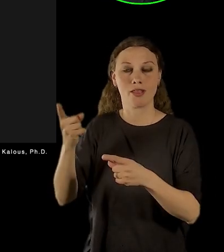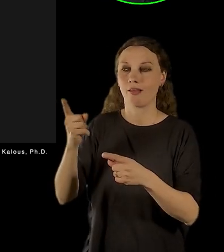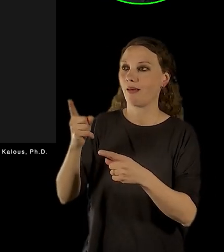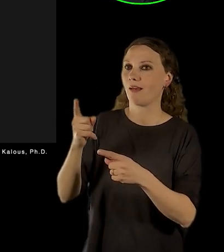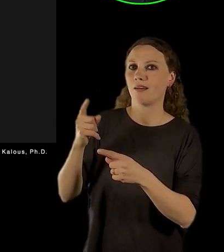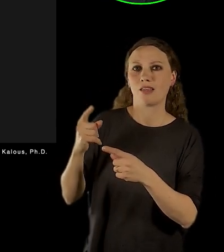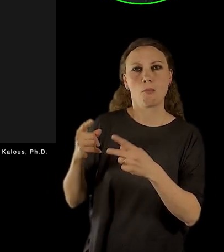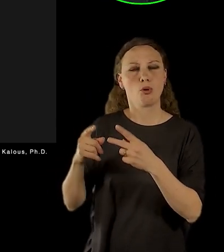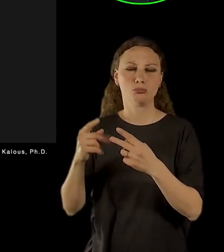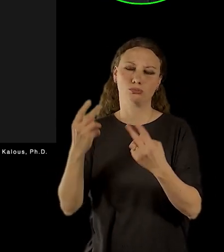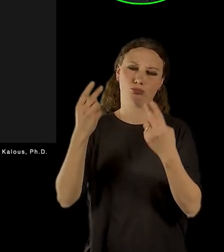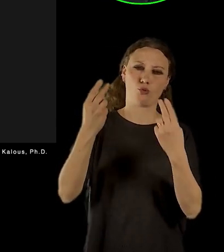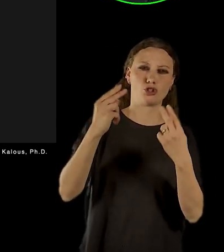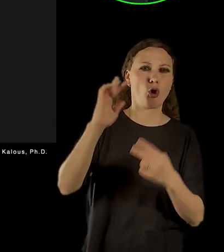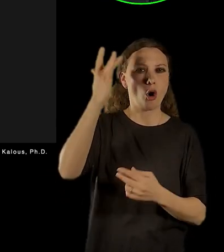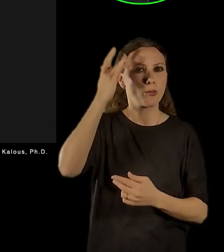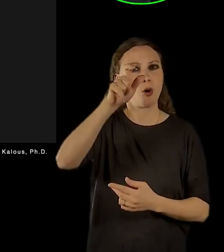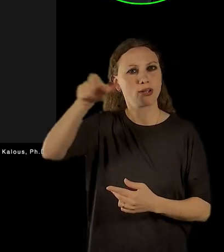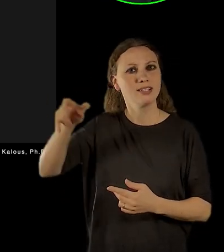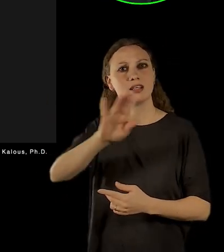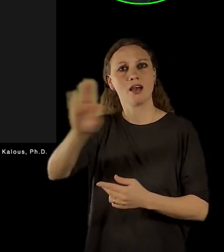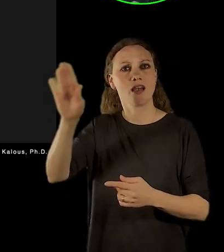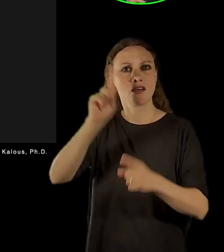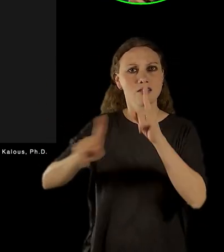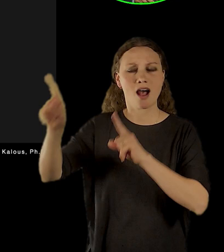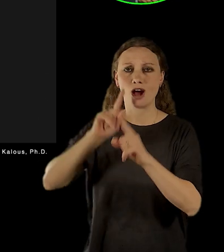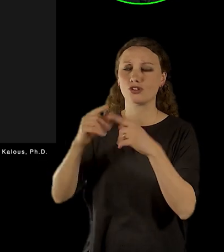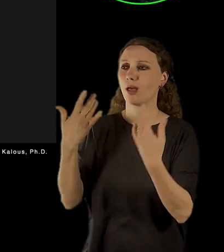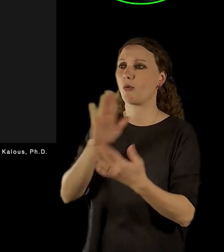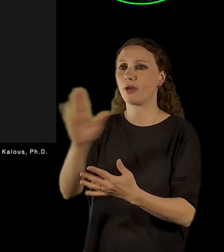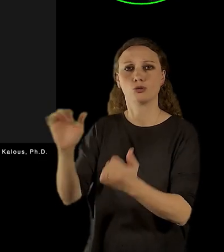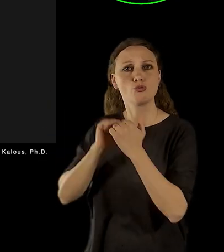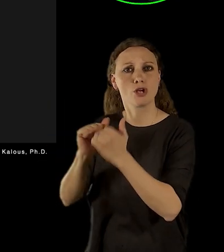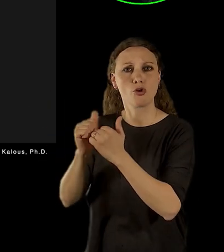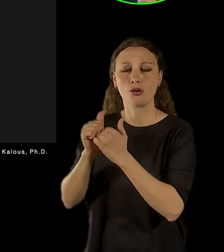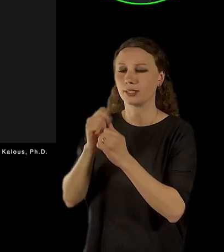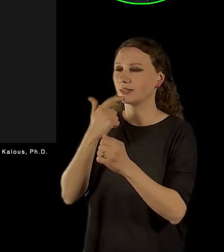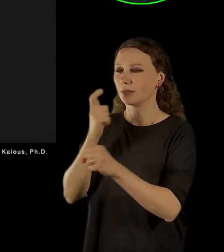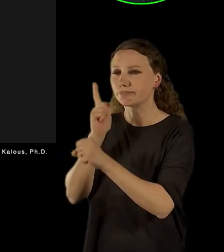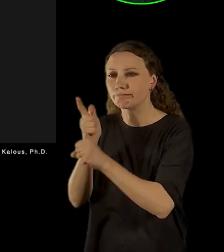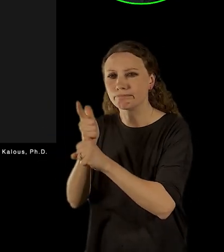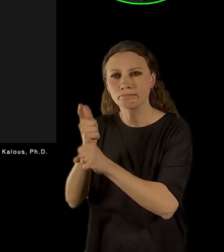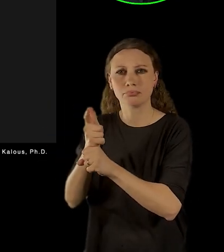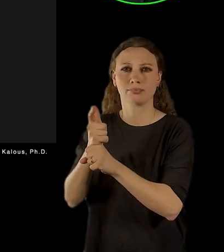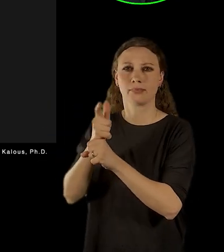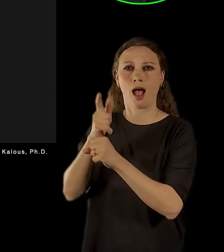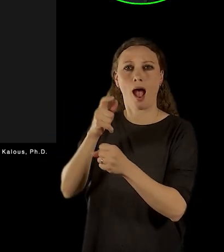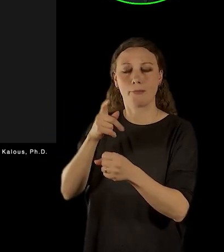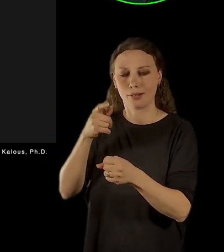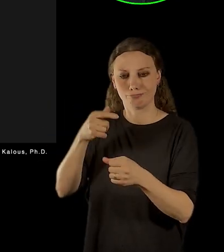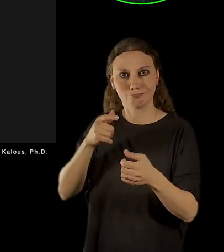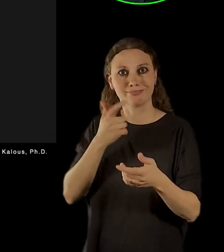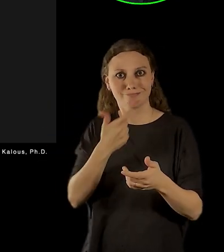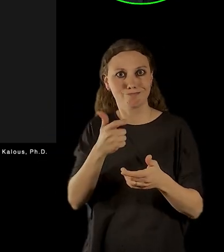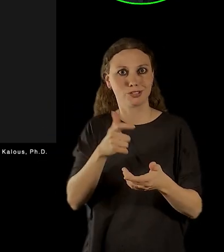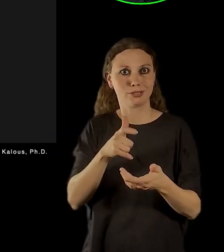politologů, odborníků na nejrůznější témata. Takže to je věc, s kterou také v rámci objektu, který vám